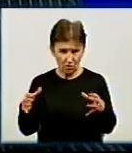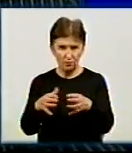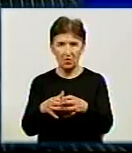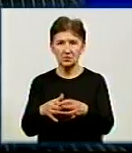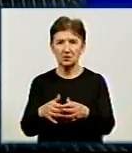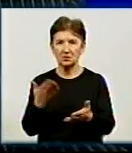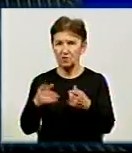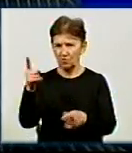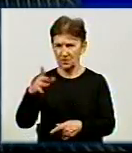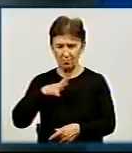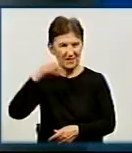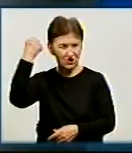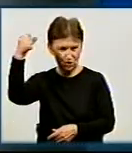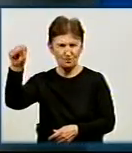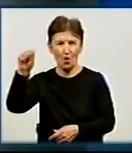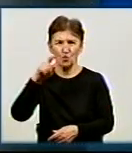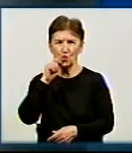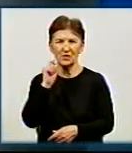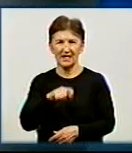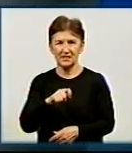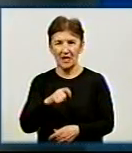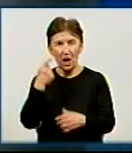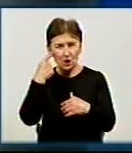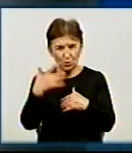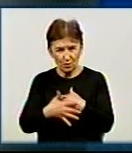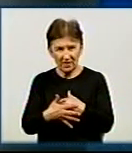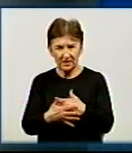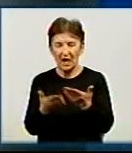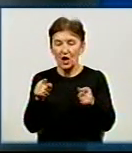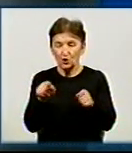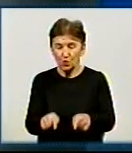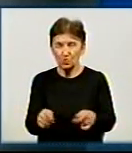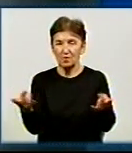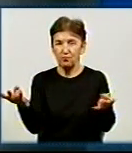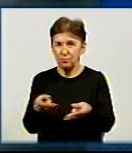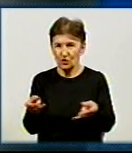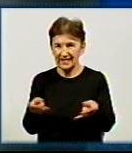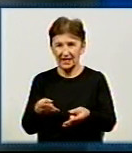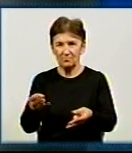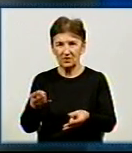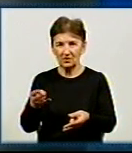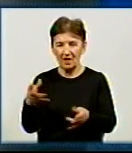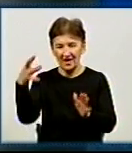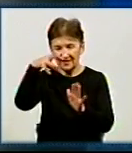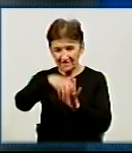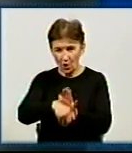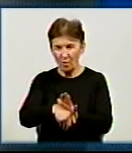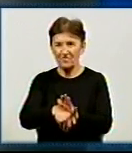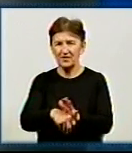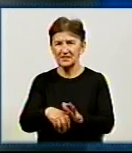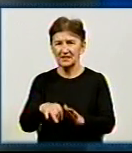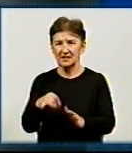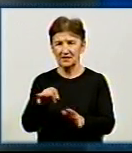стали чемпіонами України, що було вже в вищій лізі. Розумієте, тут потрібно враховувати значення змагань. І